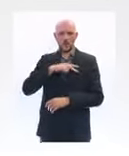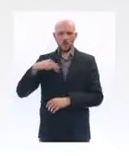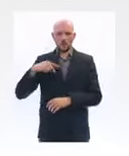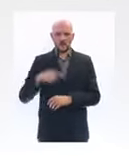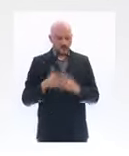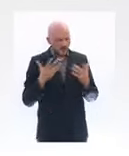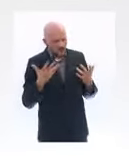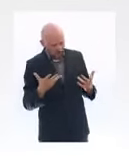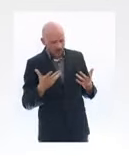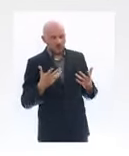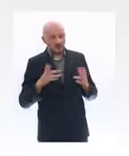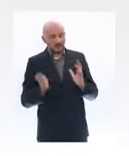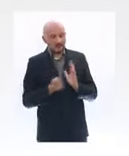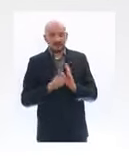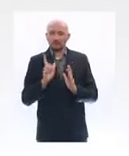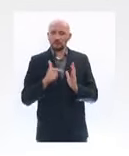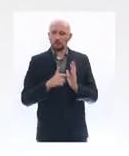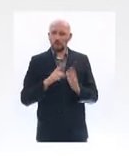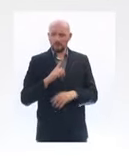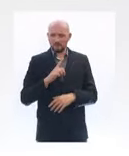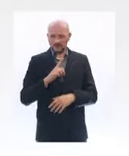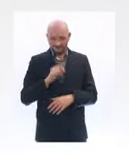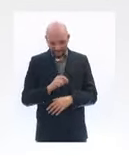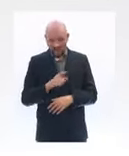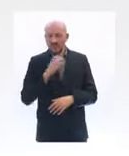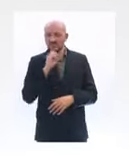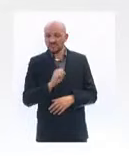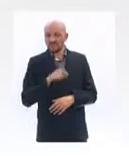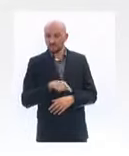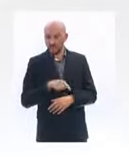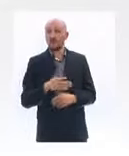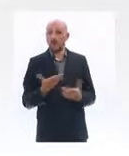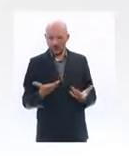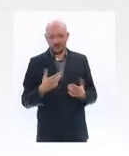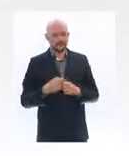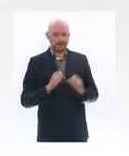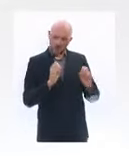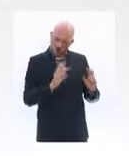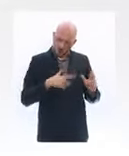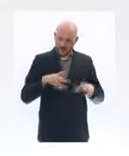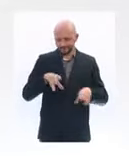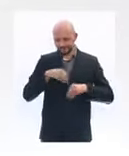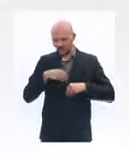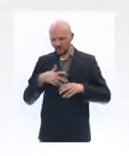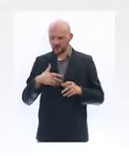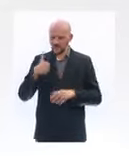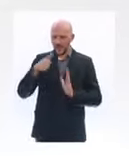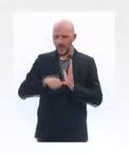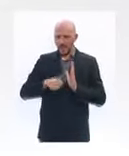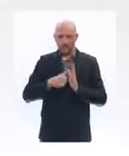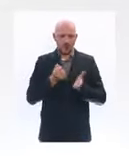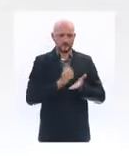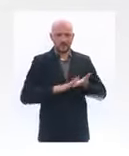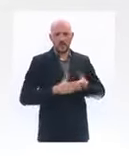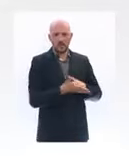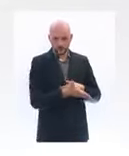2020, accepte de renoncer au moins à un mois de loyer sur les trois mois qui lui sont dus, pourra bénéficier d